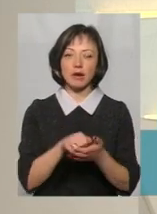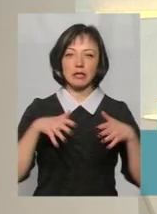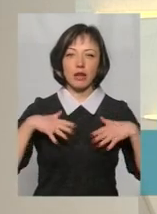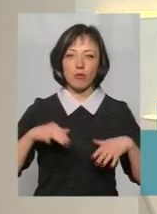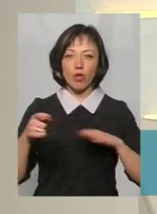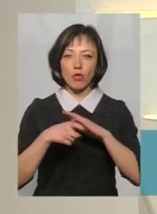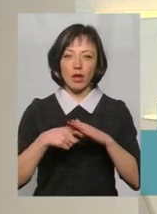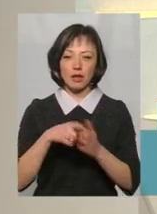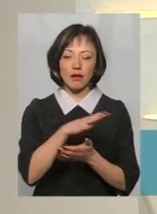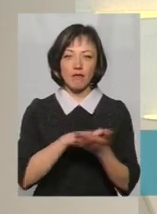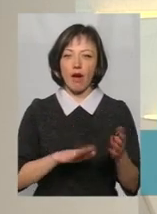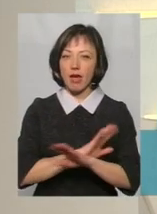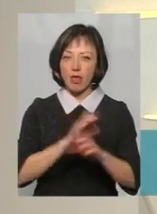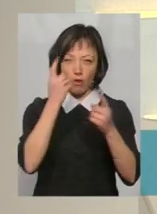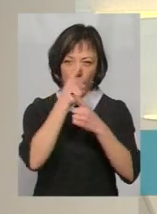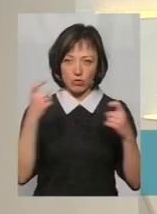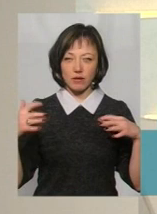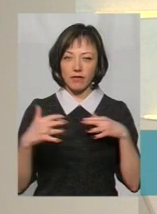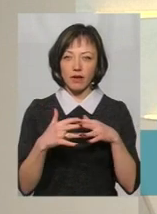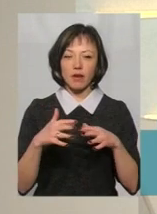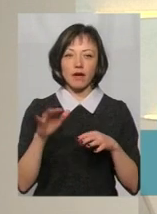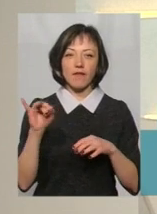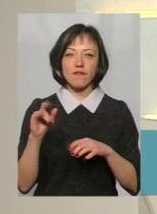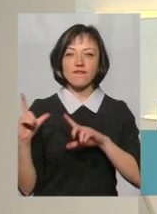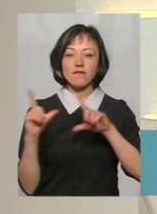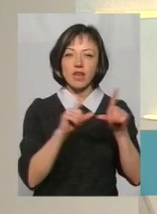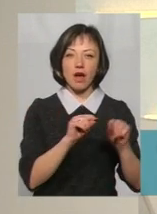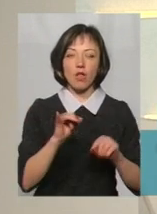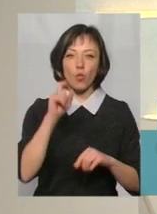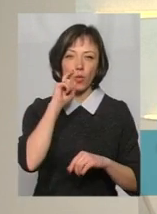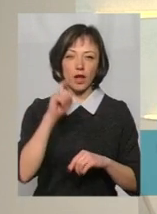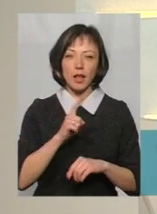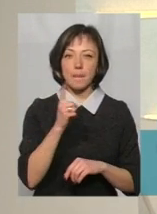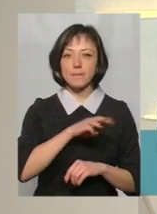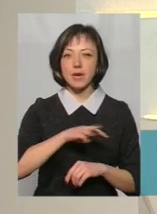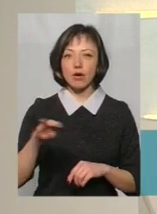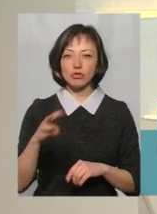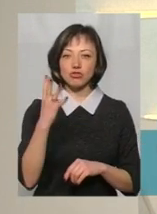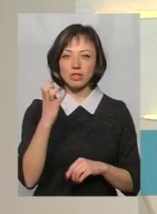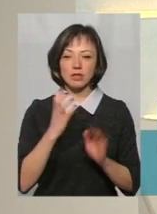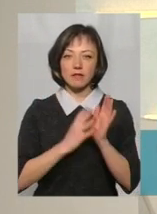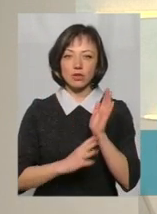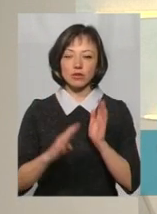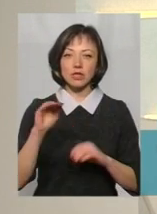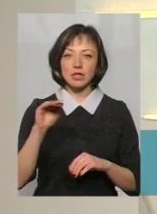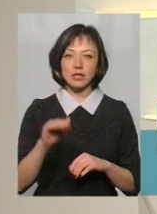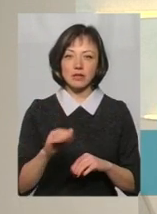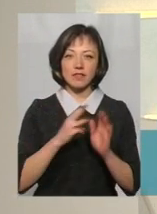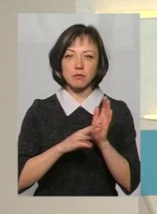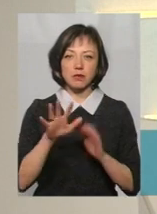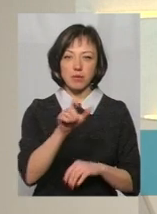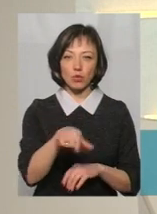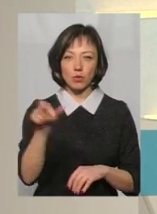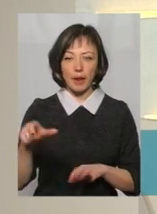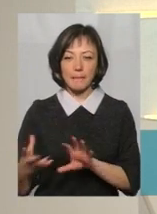триває наголошення війна, виїхало на мирну та металікову Україну 1 млн 490 085 переселенців.